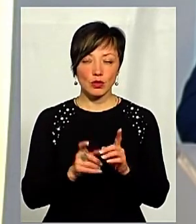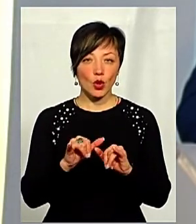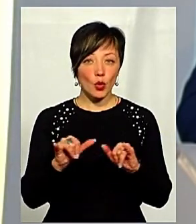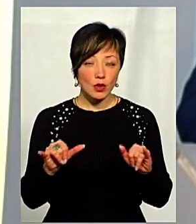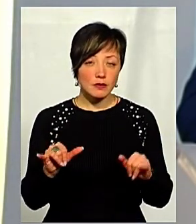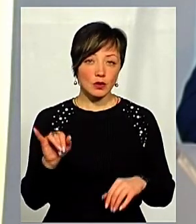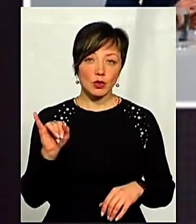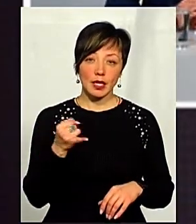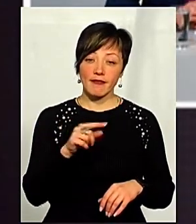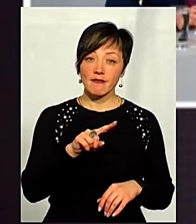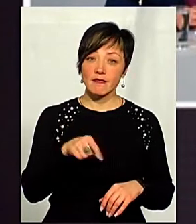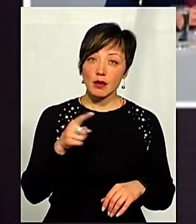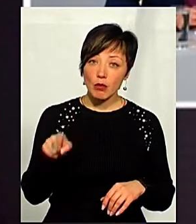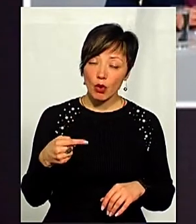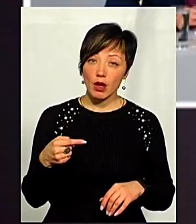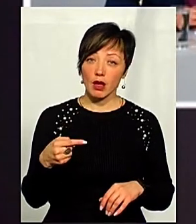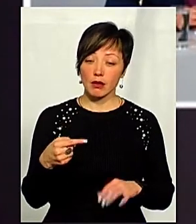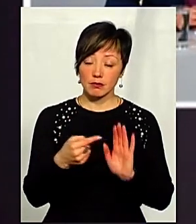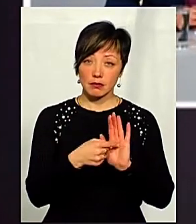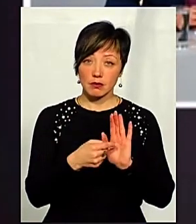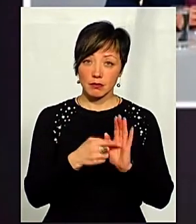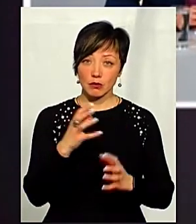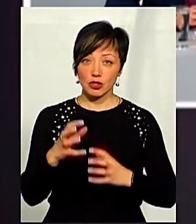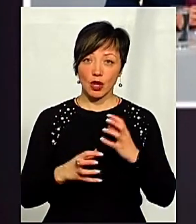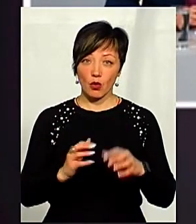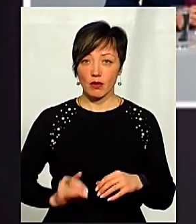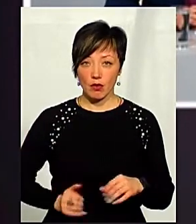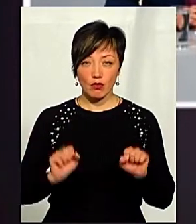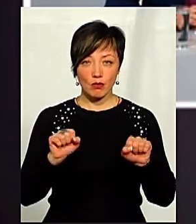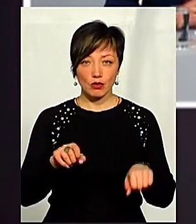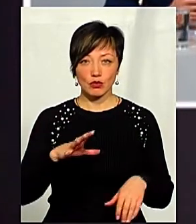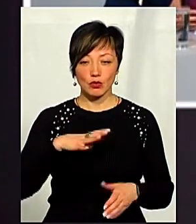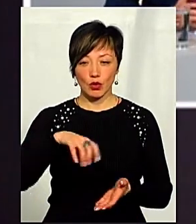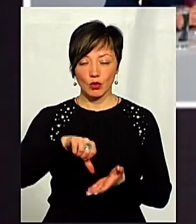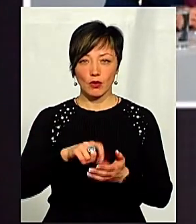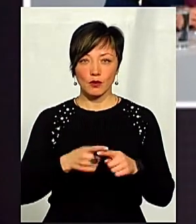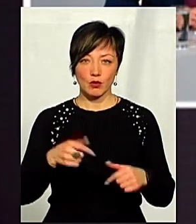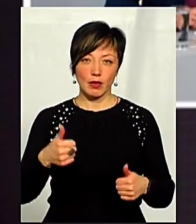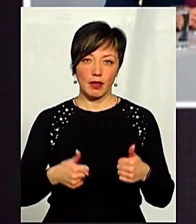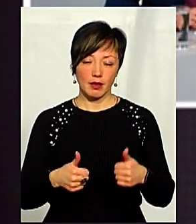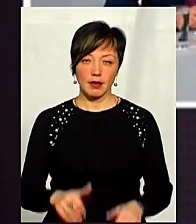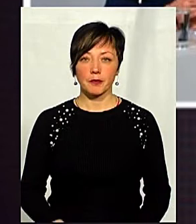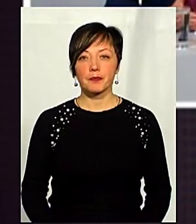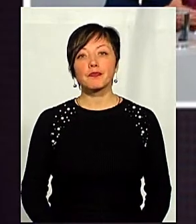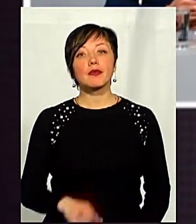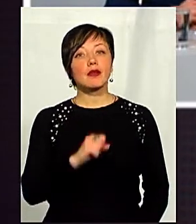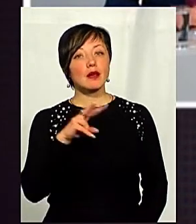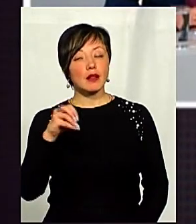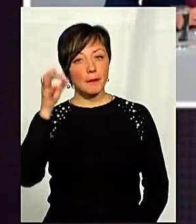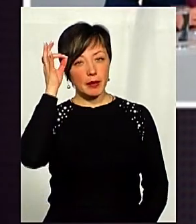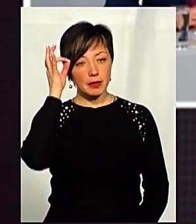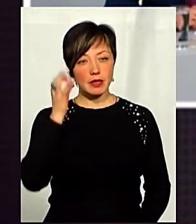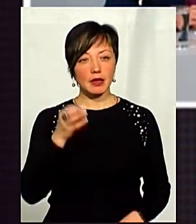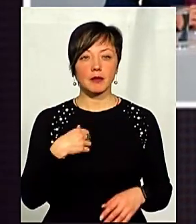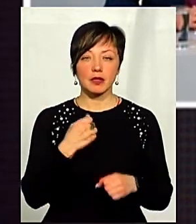розвитку. І вимоги, вони передбачають, що лише міжнародні компанії можуть взяти, по суті, участь в цьому тендері виграти його. Але ми пам'ятаємо, як це